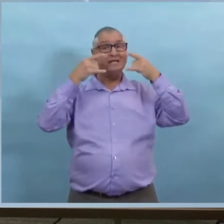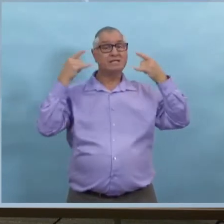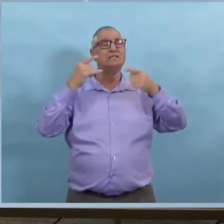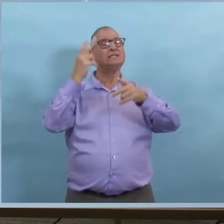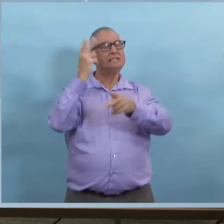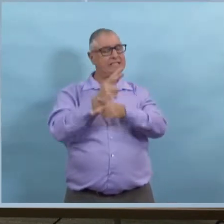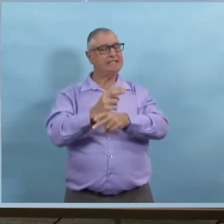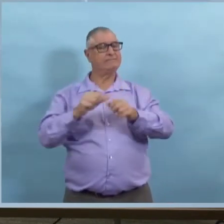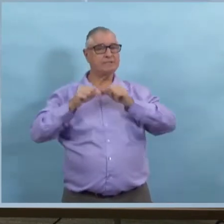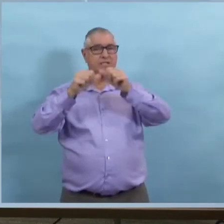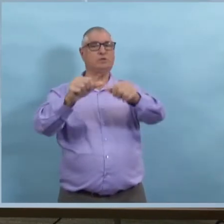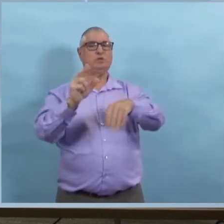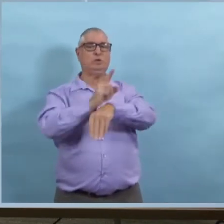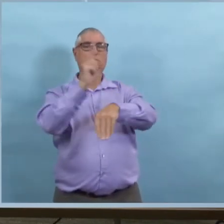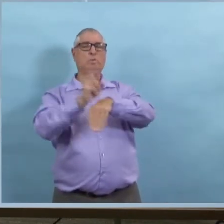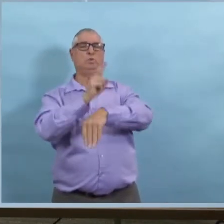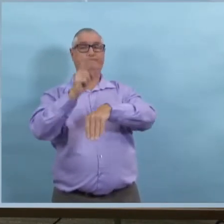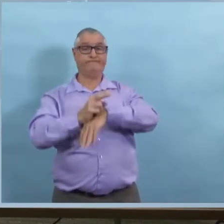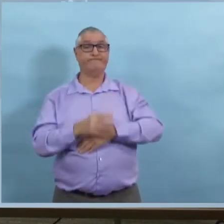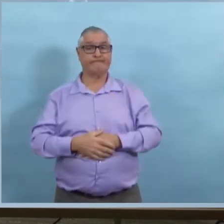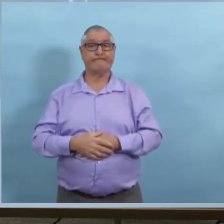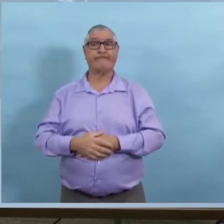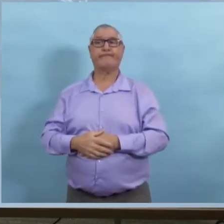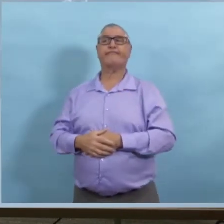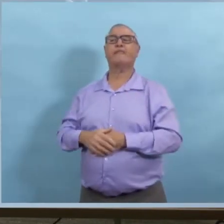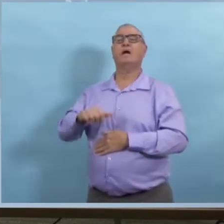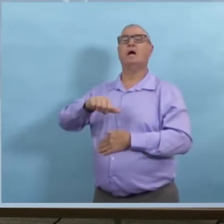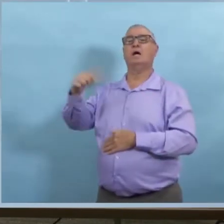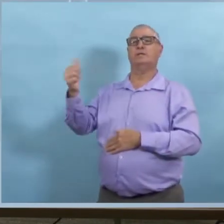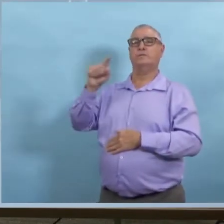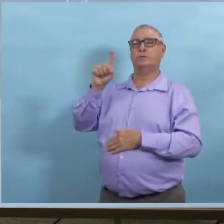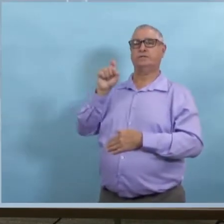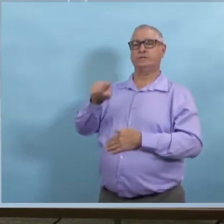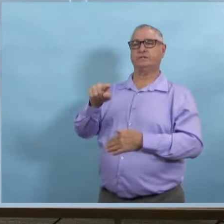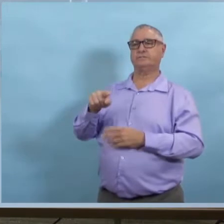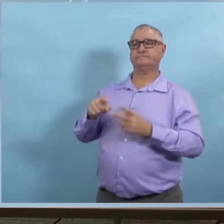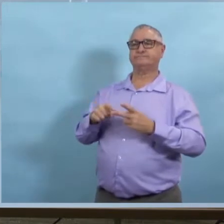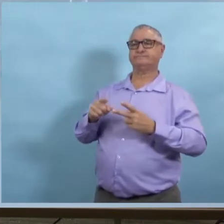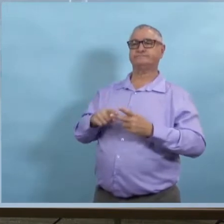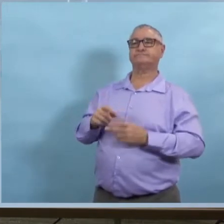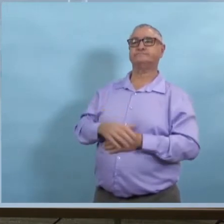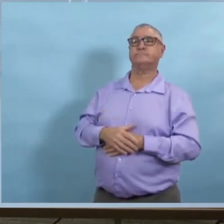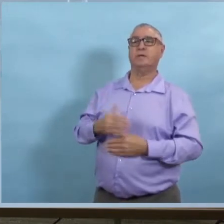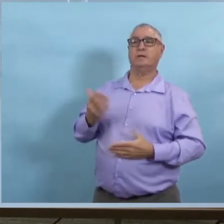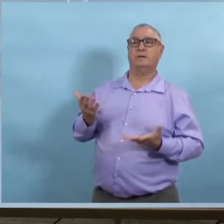masque. Les masques, c'est un outil supplémentaire dans notre boîte à outils.